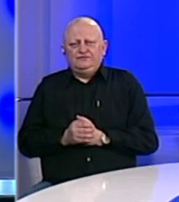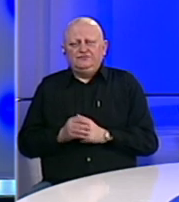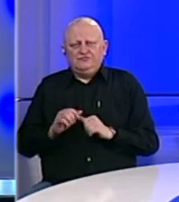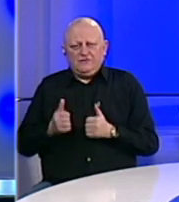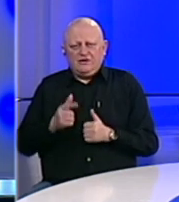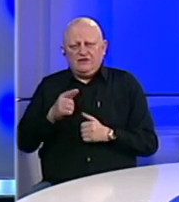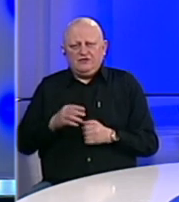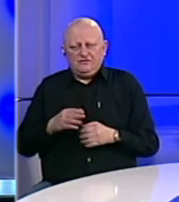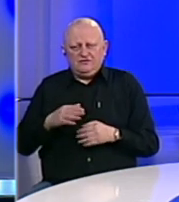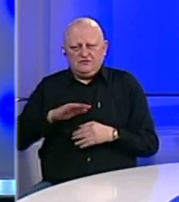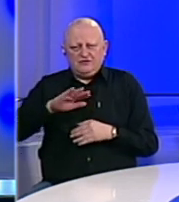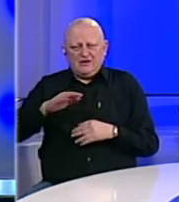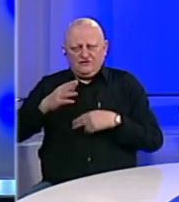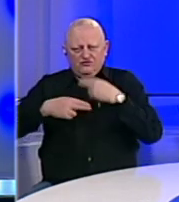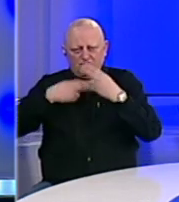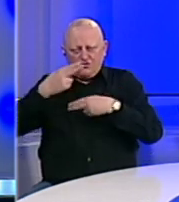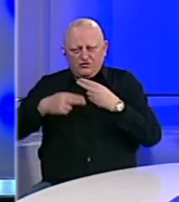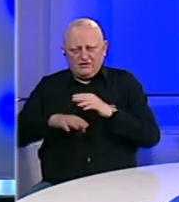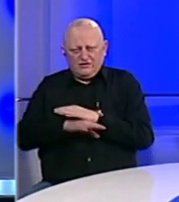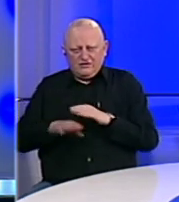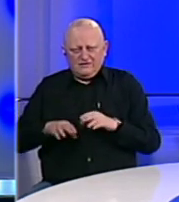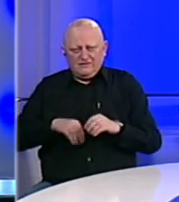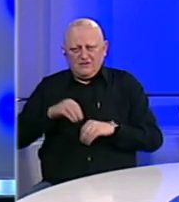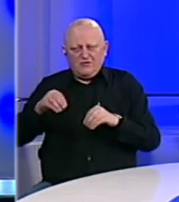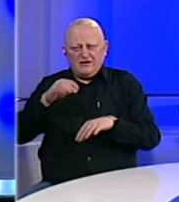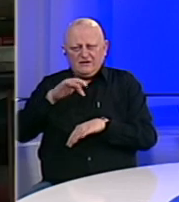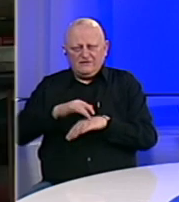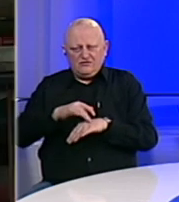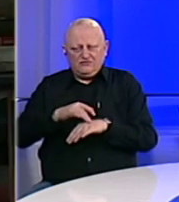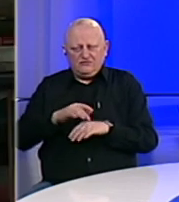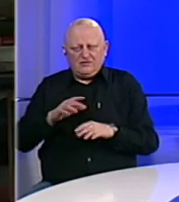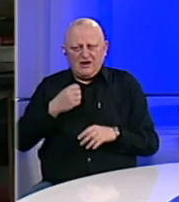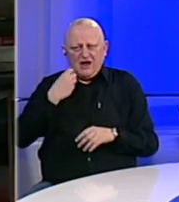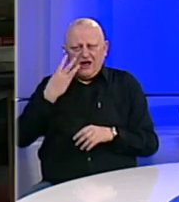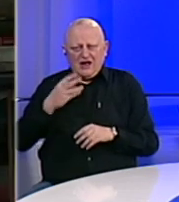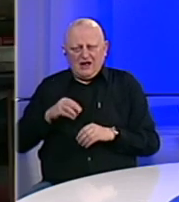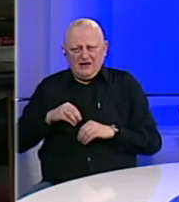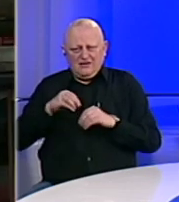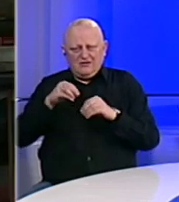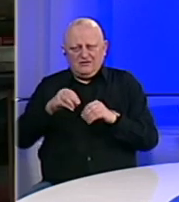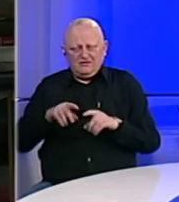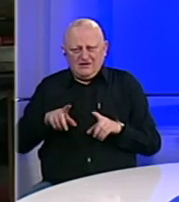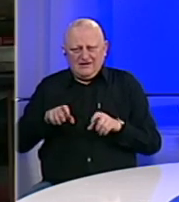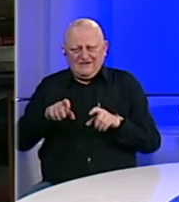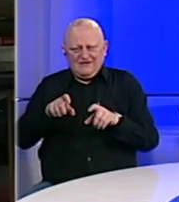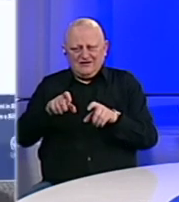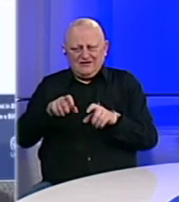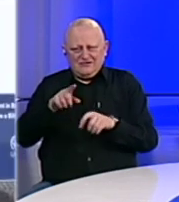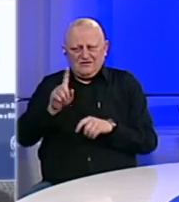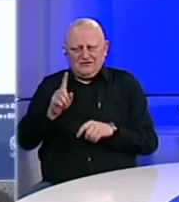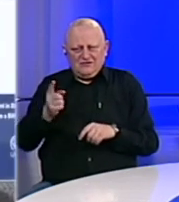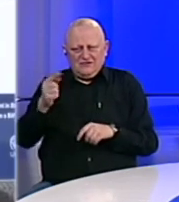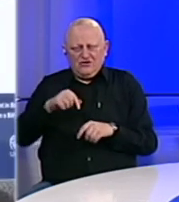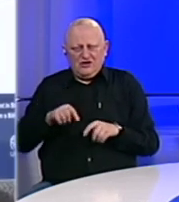Jeste, oni su stavljeni pod kontrolu, svi su u migranskim centrima. Objektivno, kada je prenošenje koronavirusa, to ne